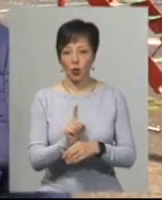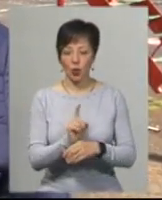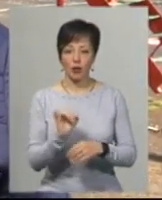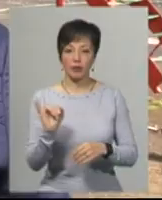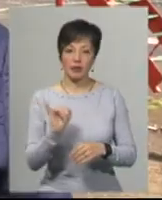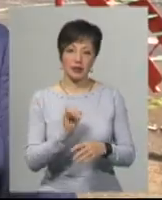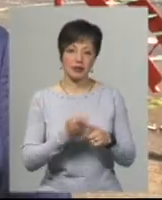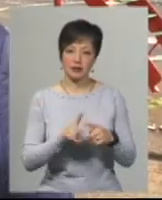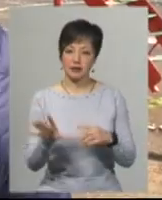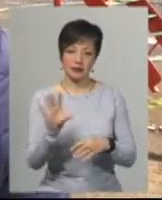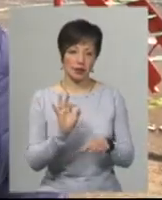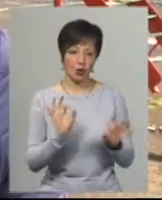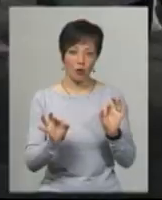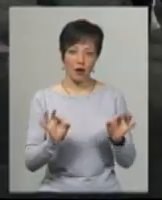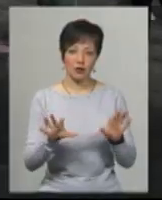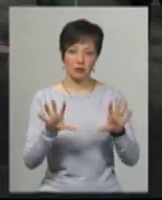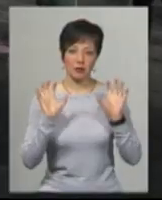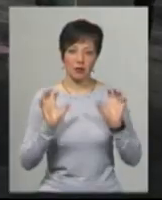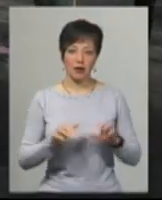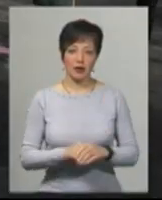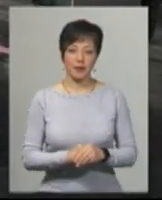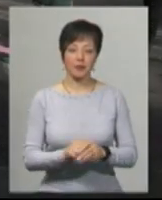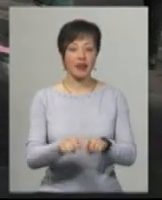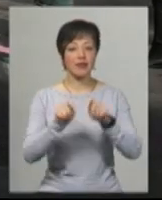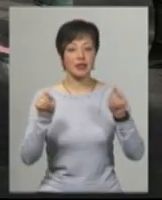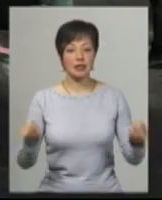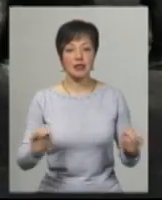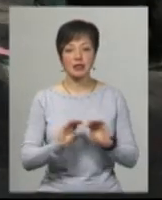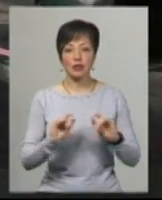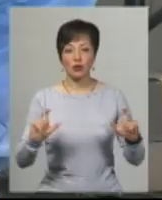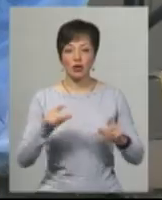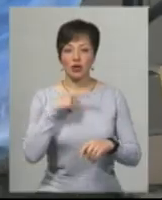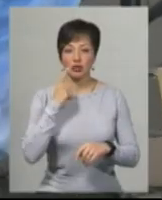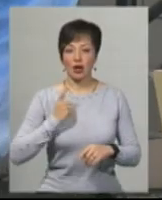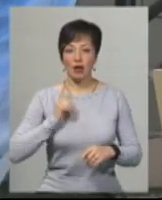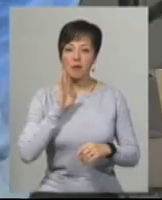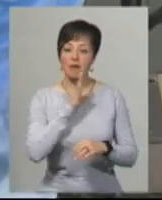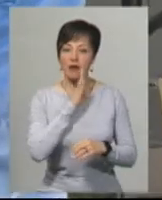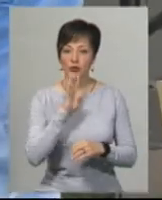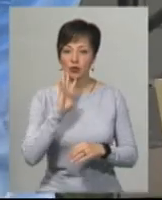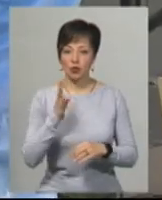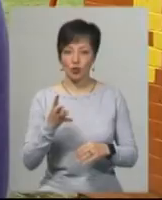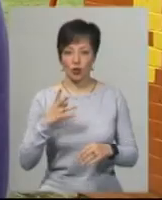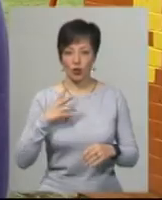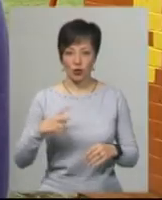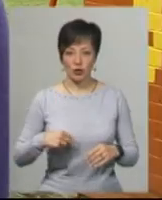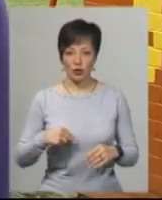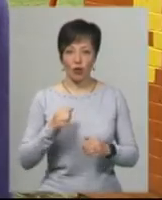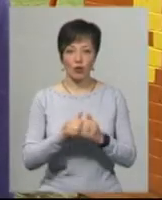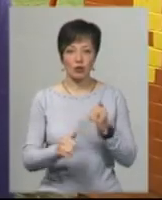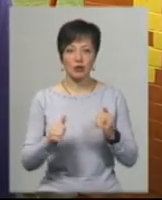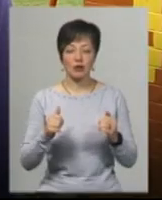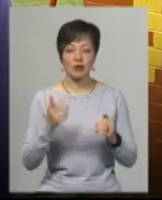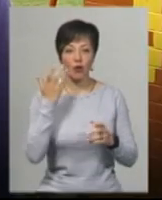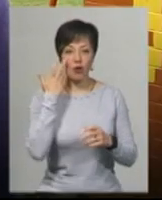він це все нормально сприймає. Відкриття садочку чекала працююча мама Світлана разом з 4-річною донечкою. Кожного разу,